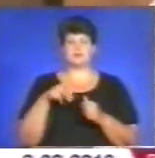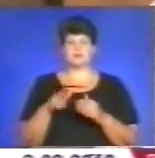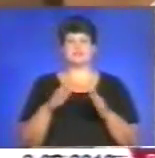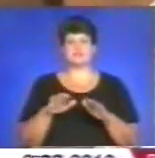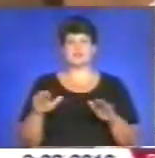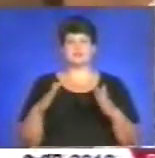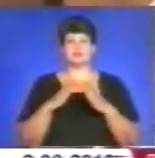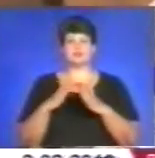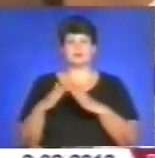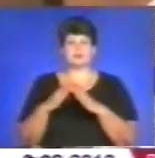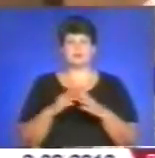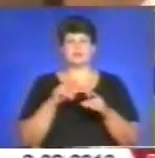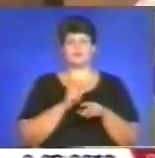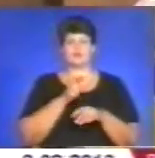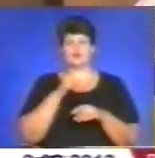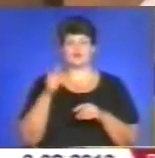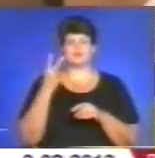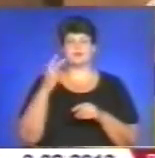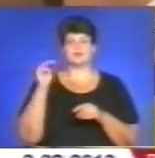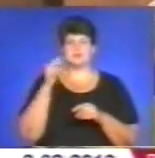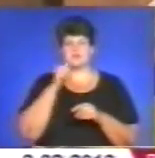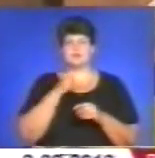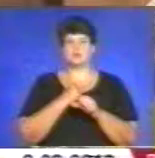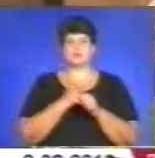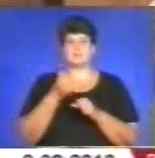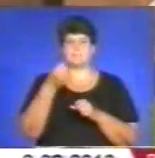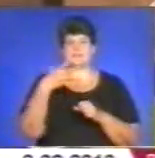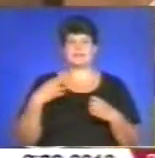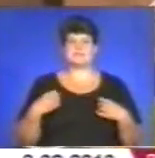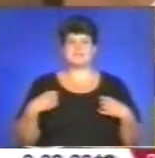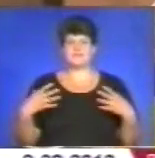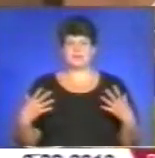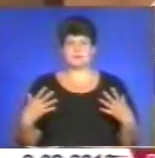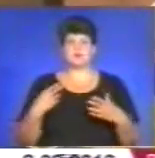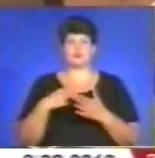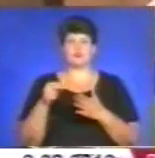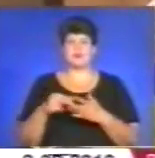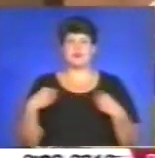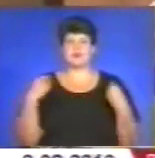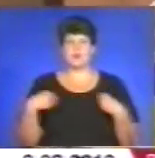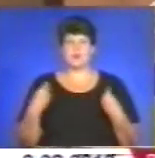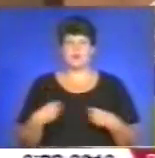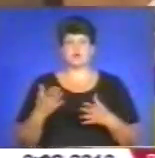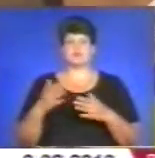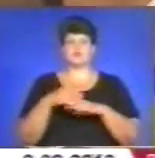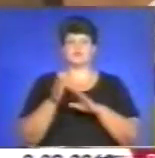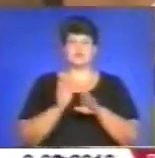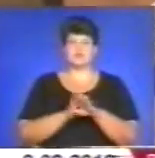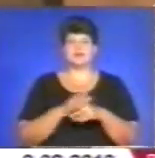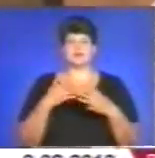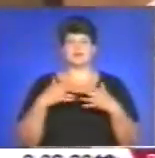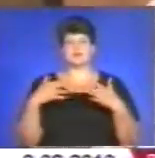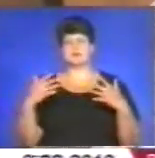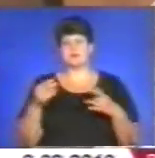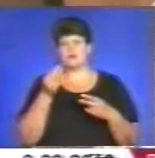будинки протягом цих два місяці, зробили більше 15 свят. Це ми купляли і одяг діткам, і взуття, і різні